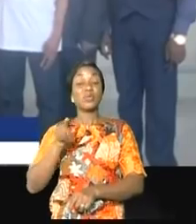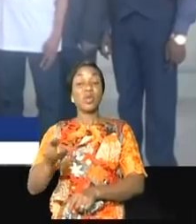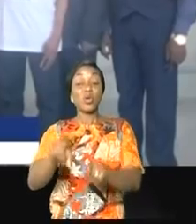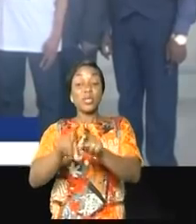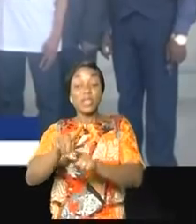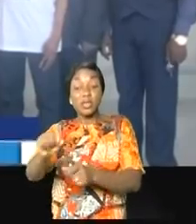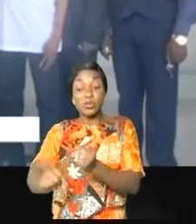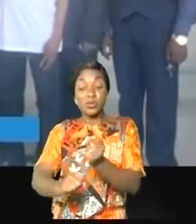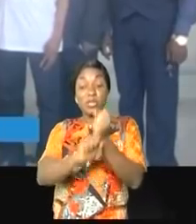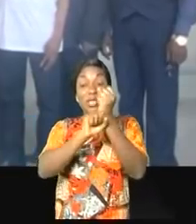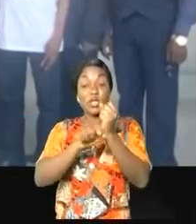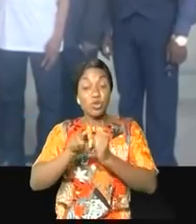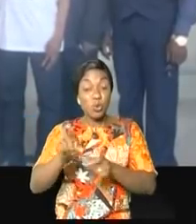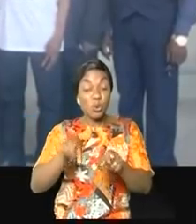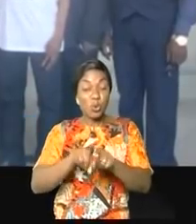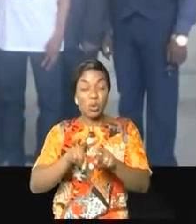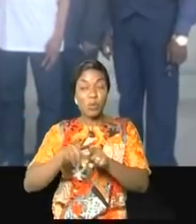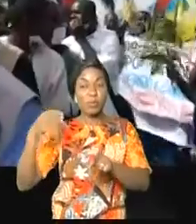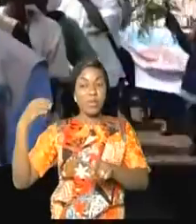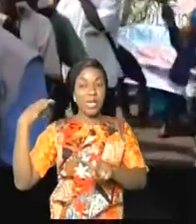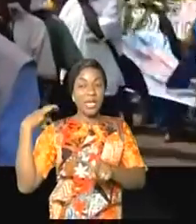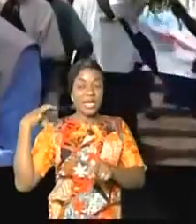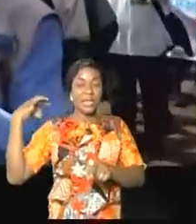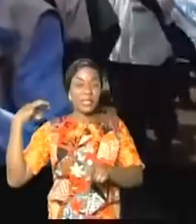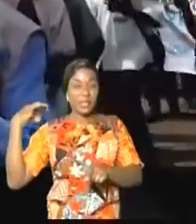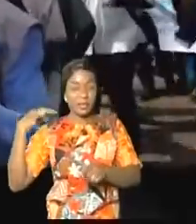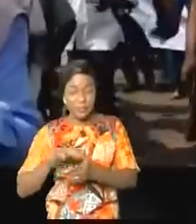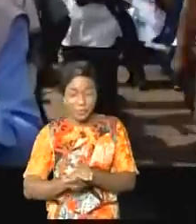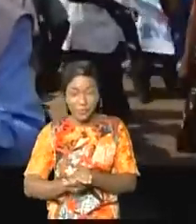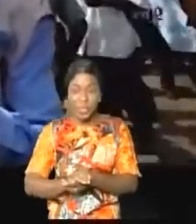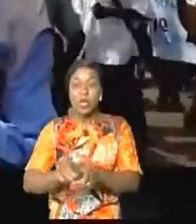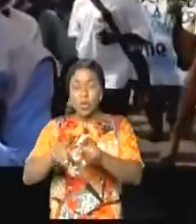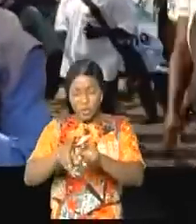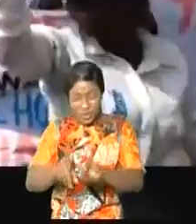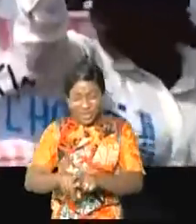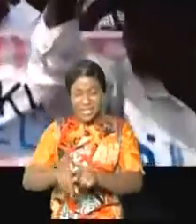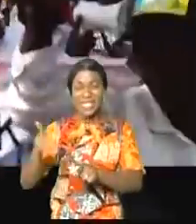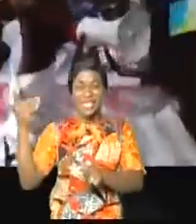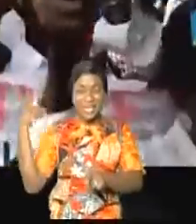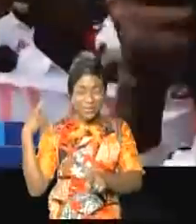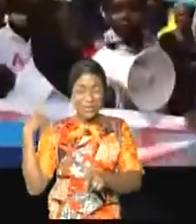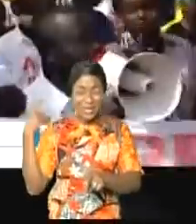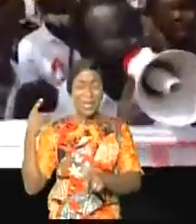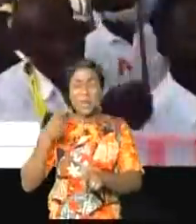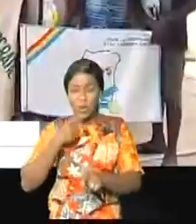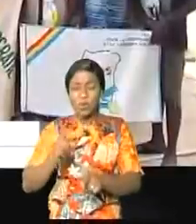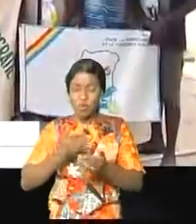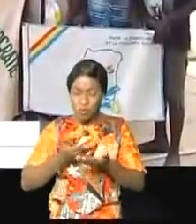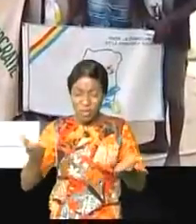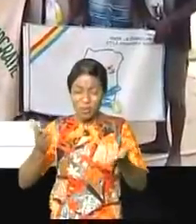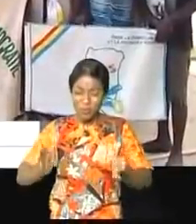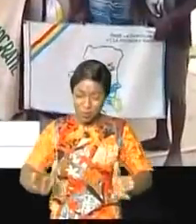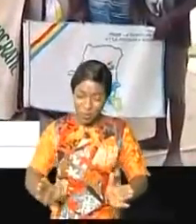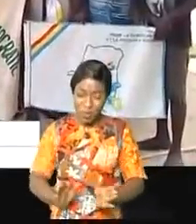comme candidat de l'Union sacrée de la nation. Les élus provinciaux du Congo disent n'éménager aucun effort pour accompagner leurs